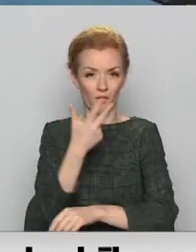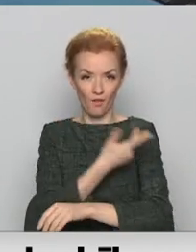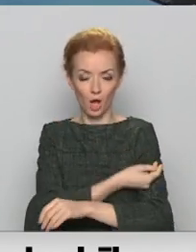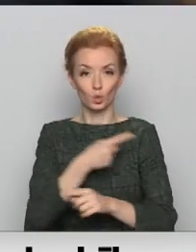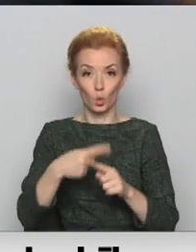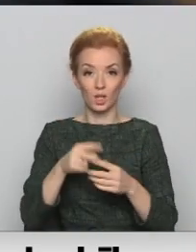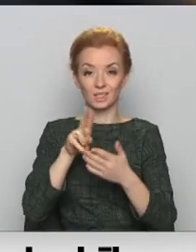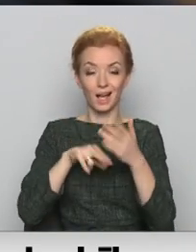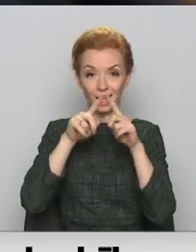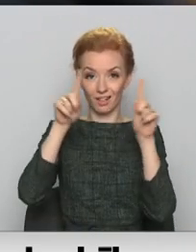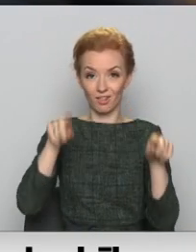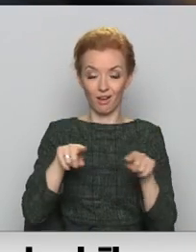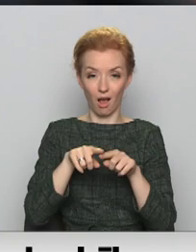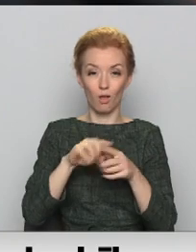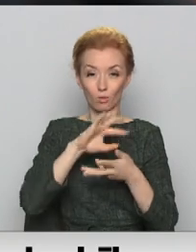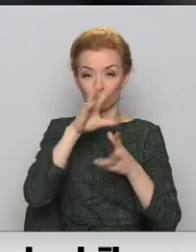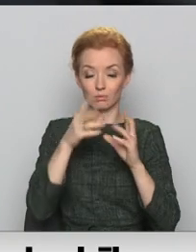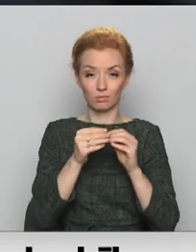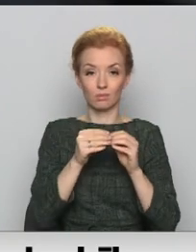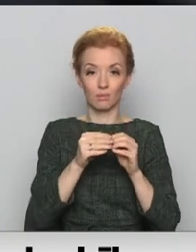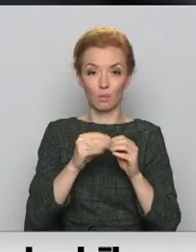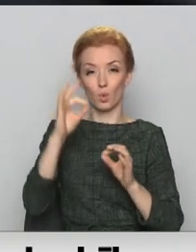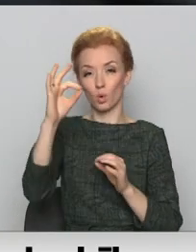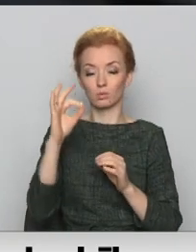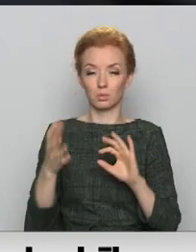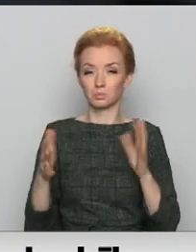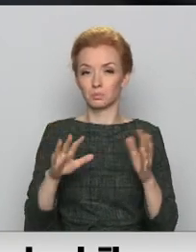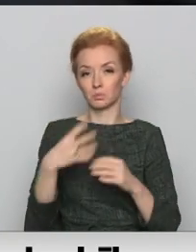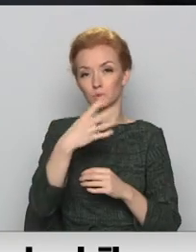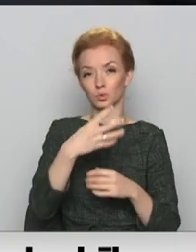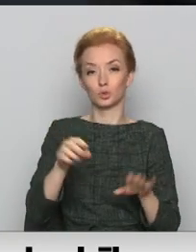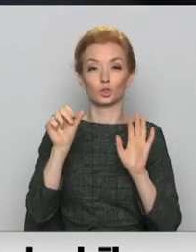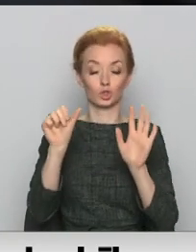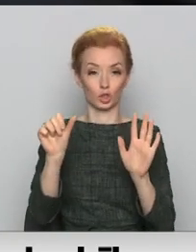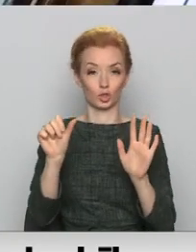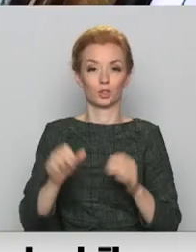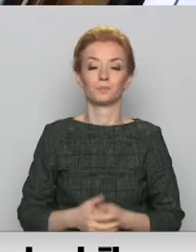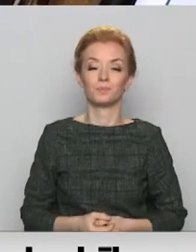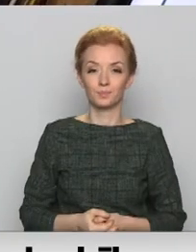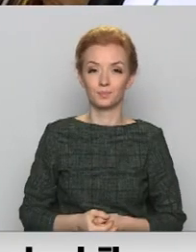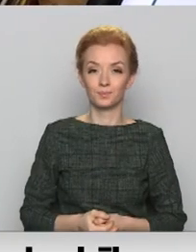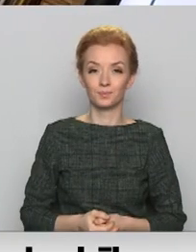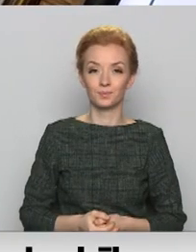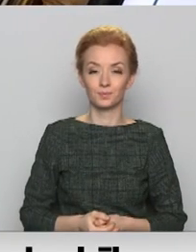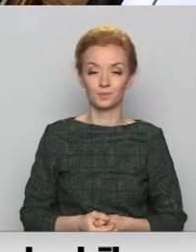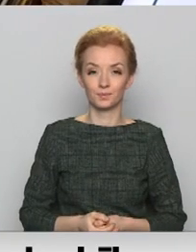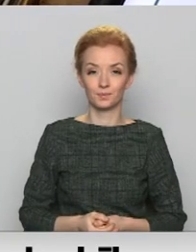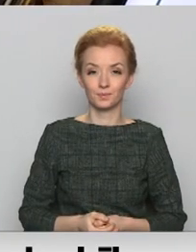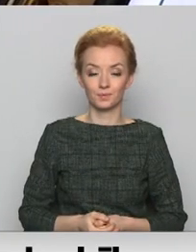certifikātu saņēmušo Latvijas iedzīvotāji īpats var sasniegts 46 procentus. Laura Jansson Reinis, Žagariņš, RE